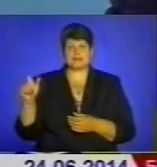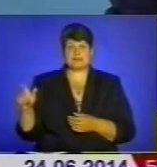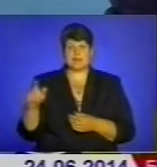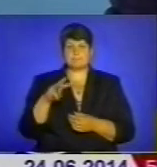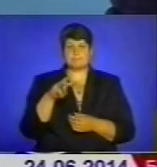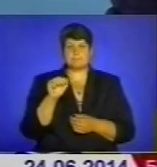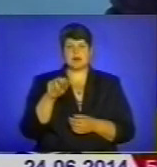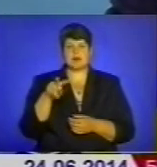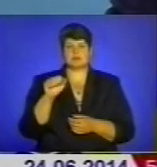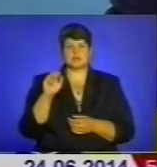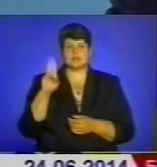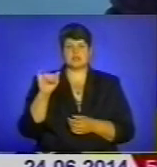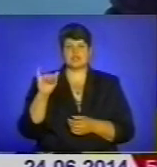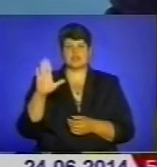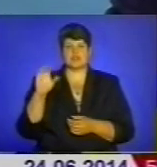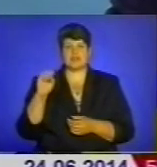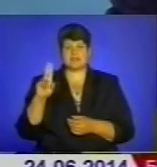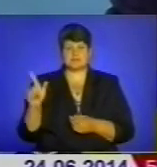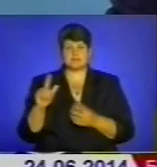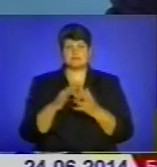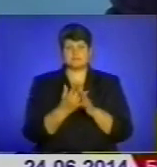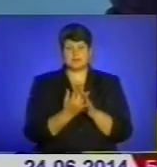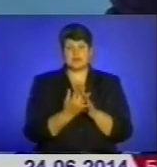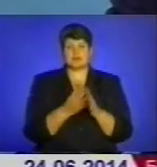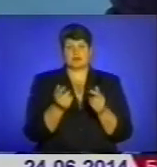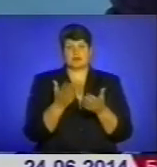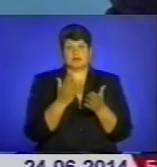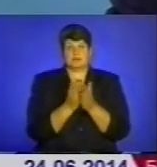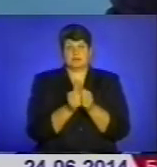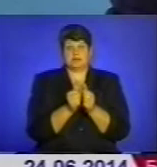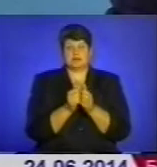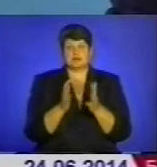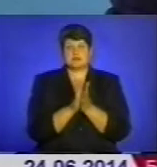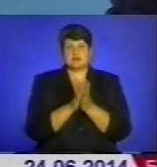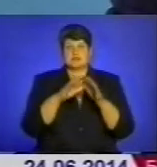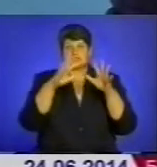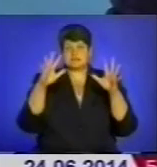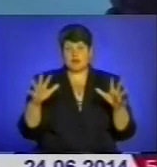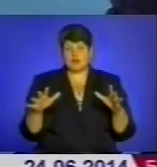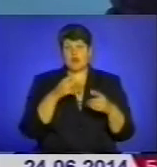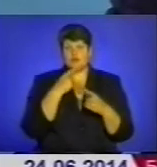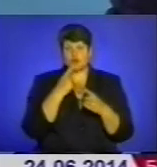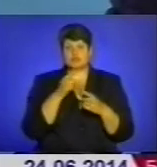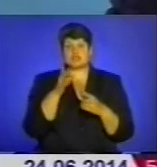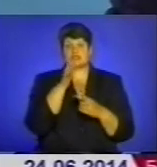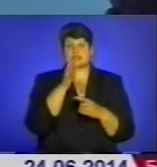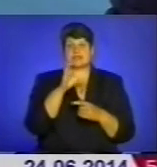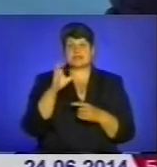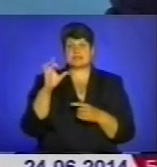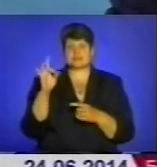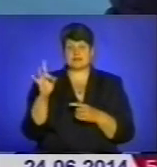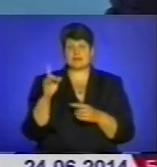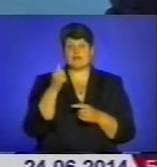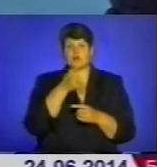Малашівець, які безпосередньо межують сміттєзвалище, говорить про те, що за часи Радянського Союзу і перші роки